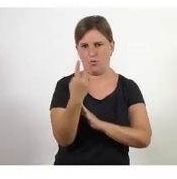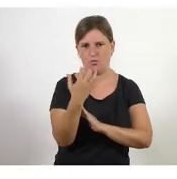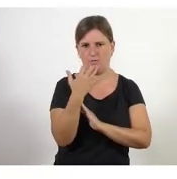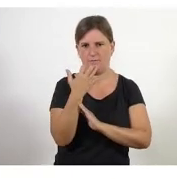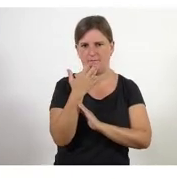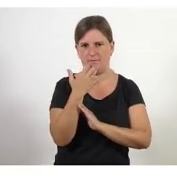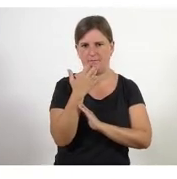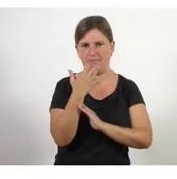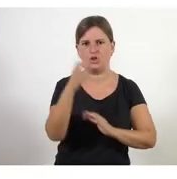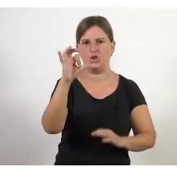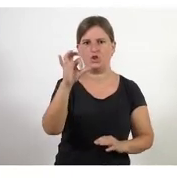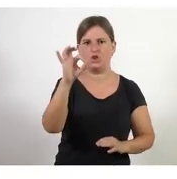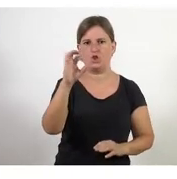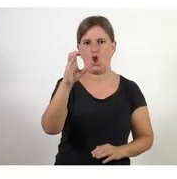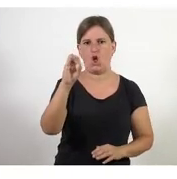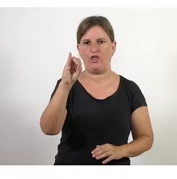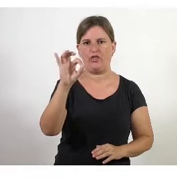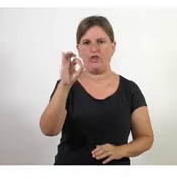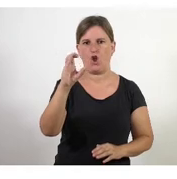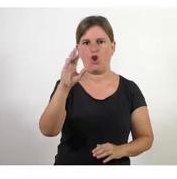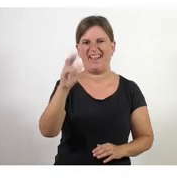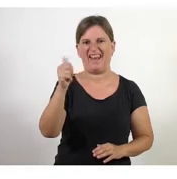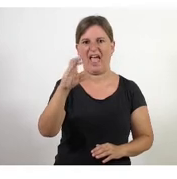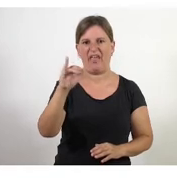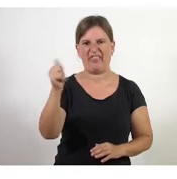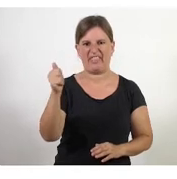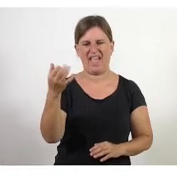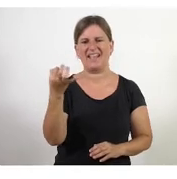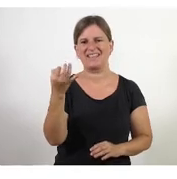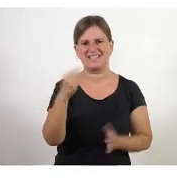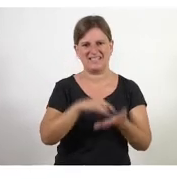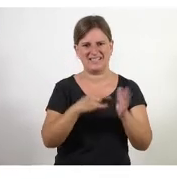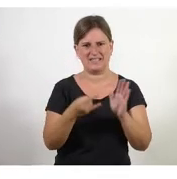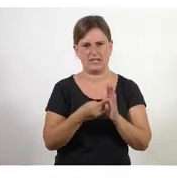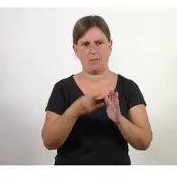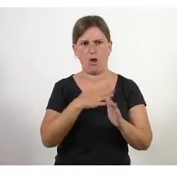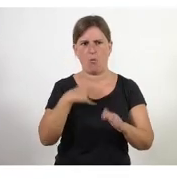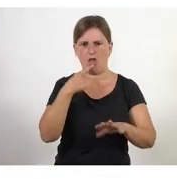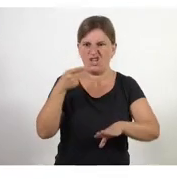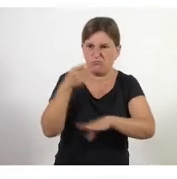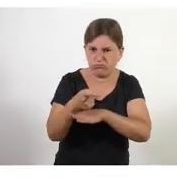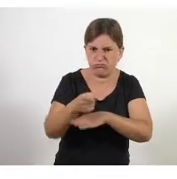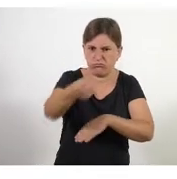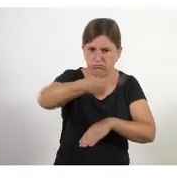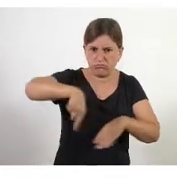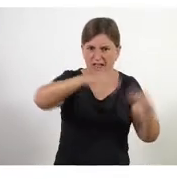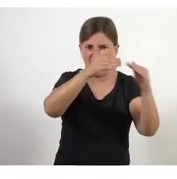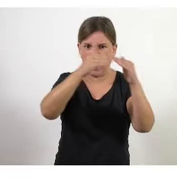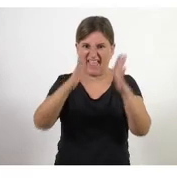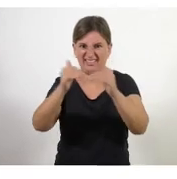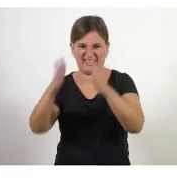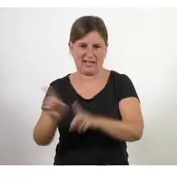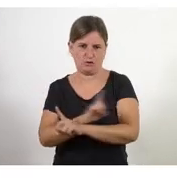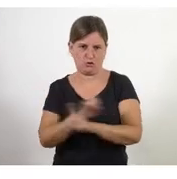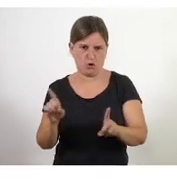sociocràcia i que és un sistema no vull dir que l'heu d'implantar m'agradaria més que et quedis amb la idea